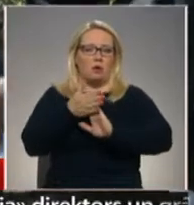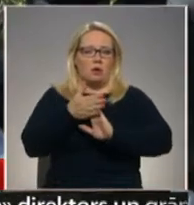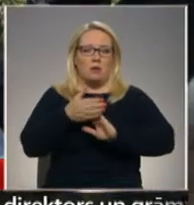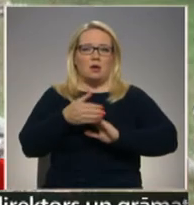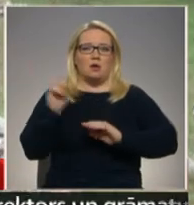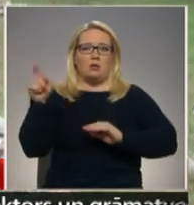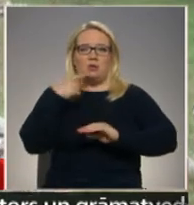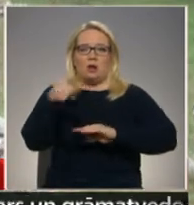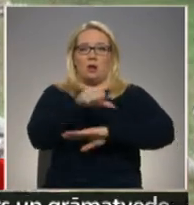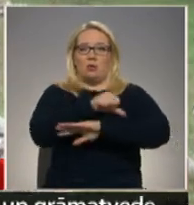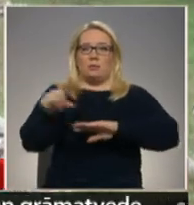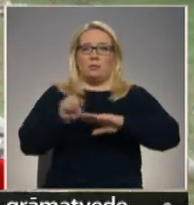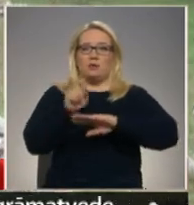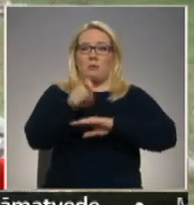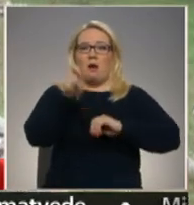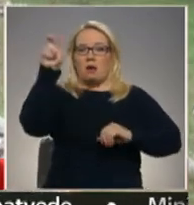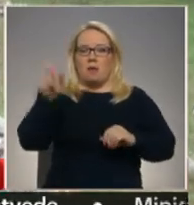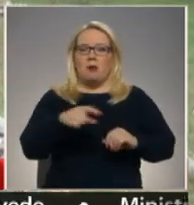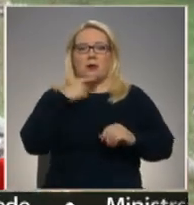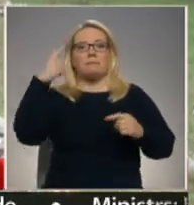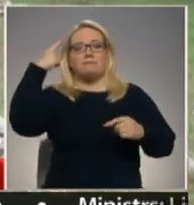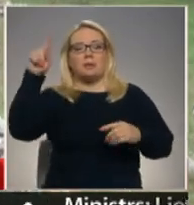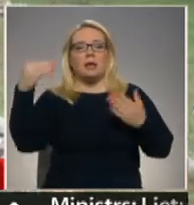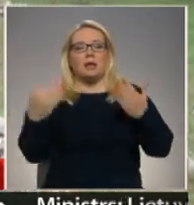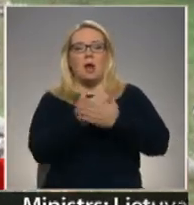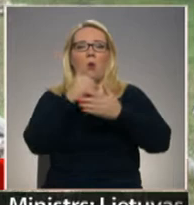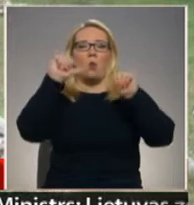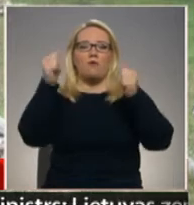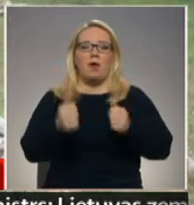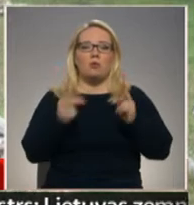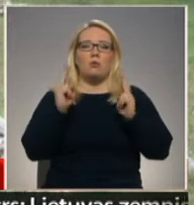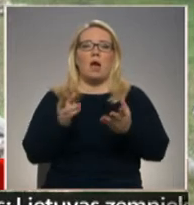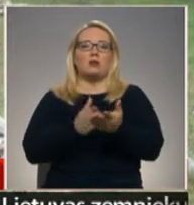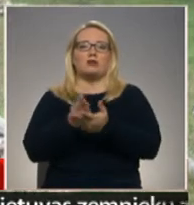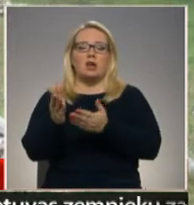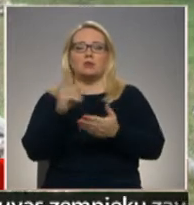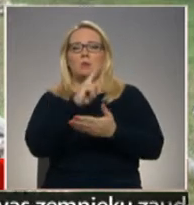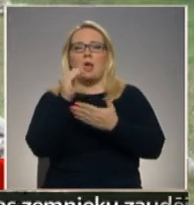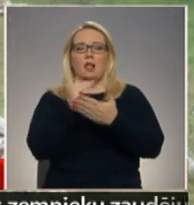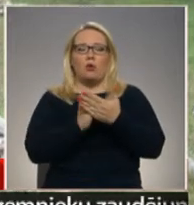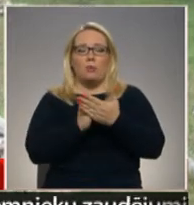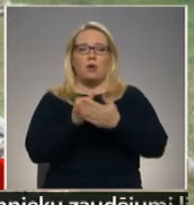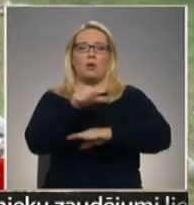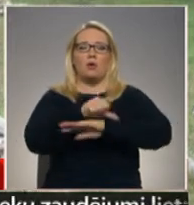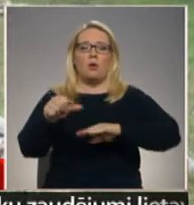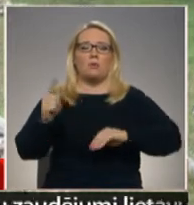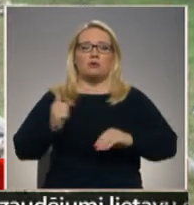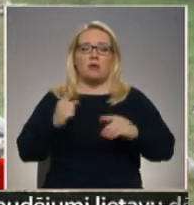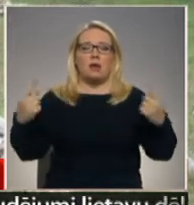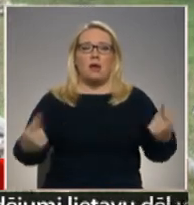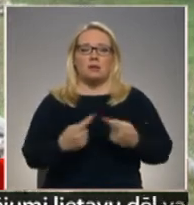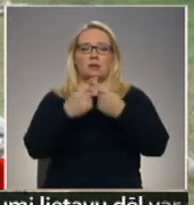izmēģina izdomāt jaunas metodas, kā šķērsot nelikamīgi valsts robežas, tāpat arī robežasarga attiecīgi